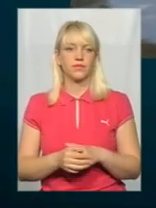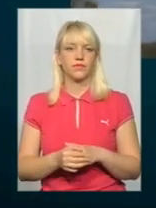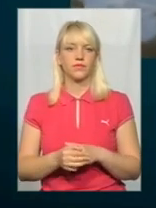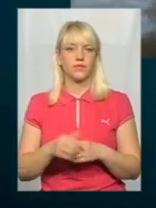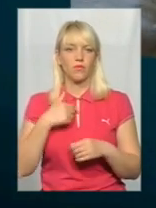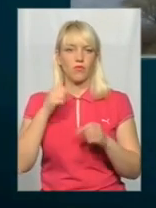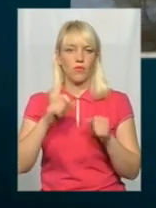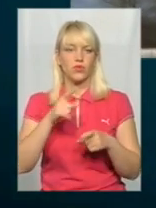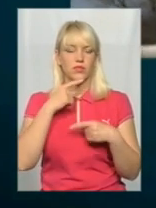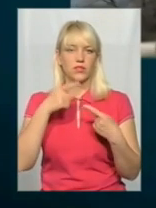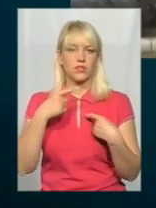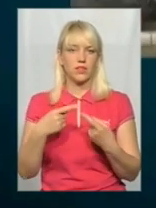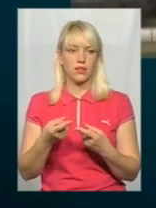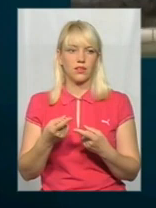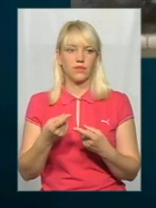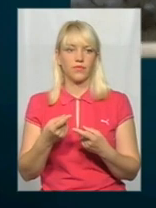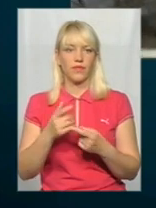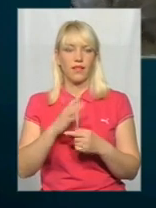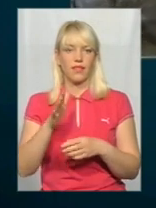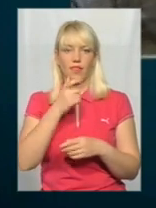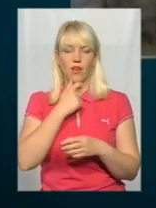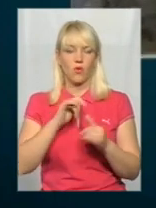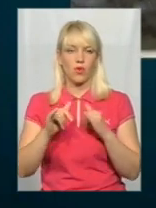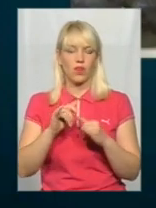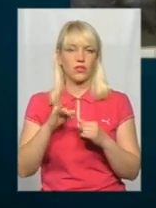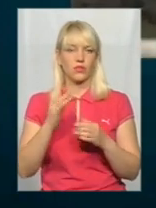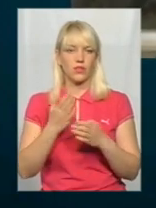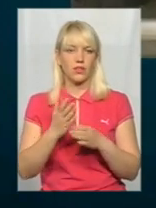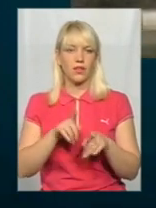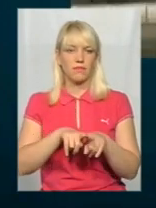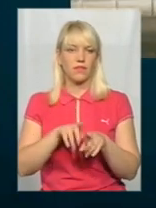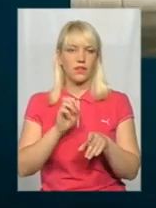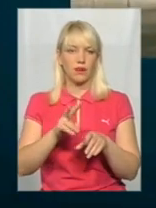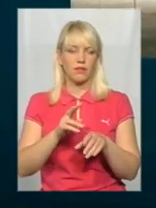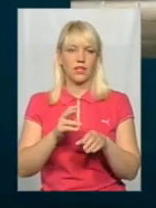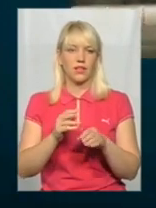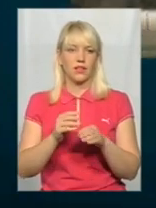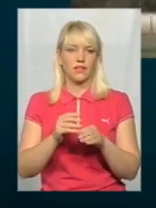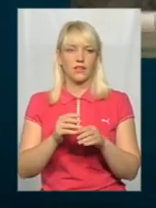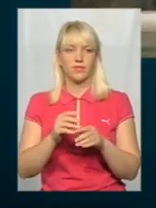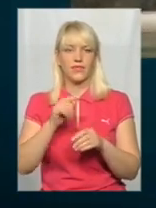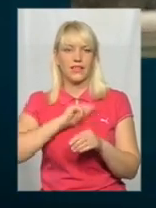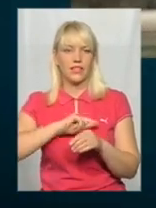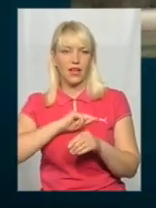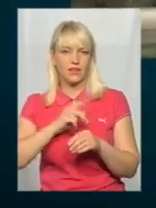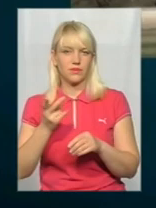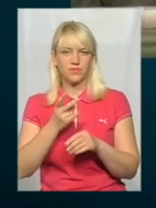може скажу некоректно, але іде певна притірка між людьми, тому що кожен